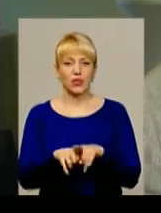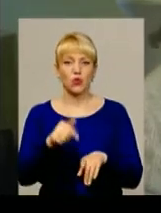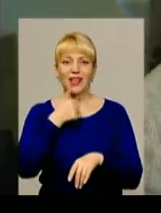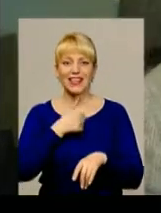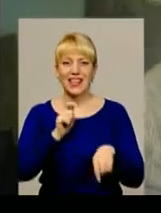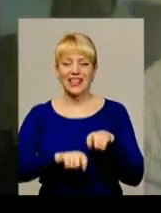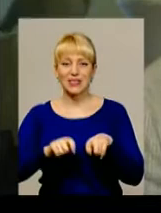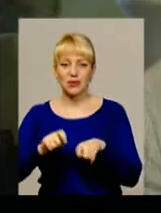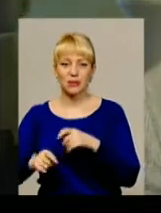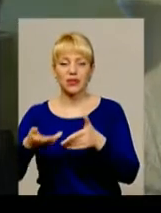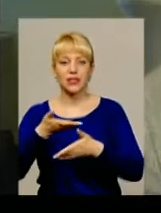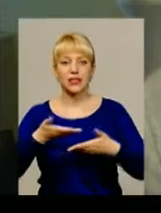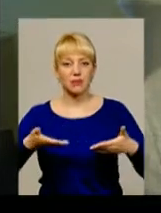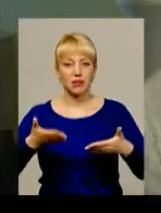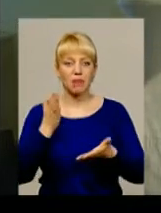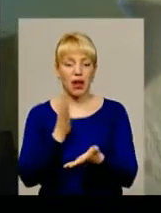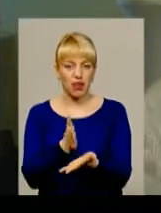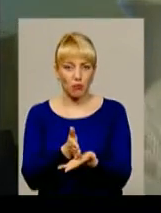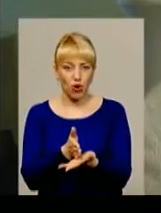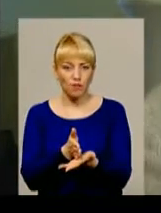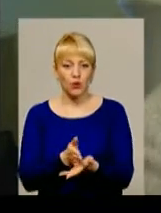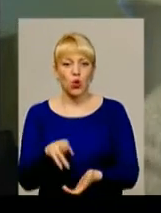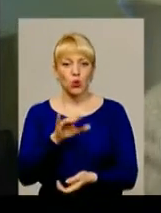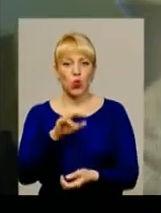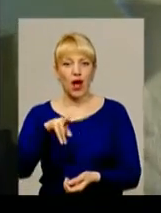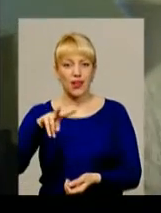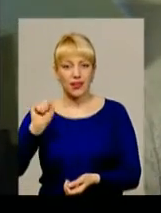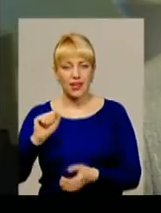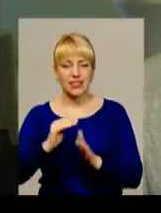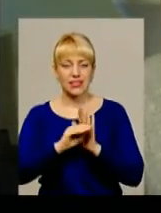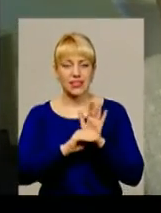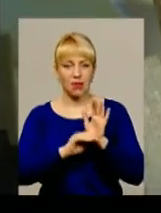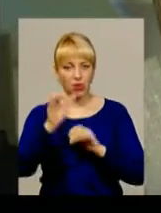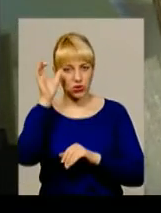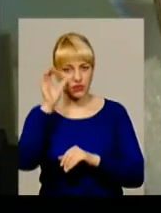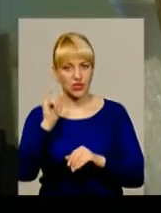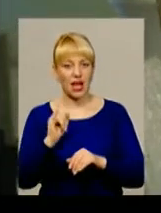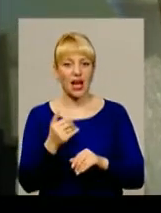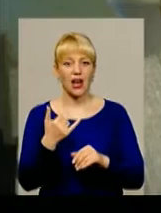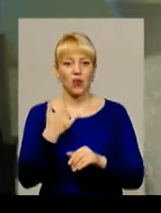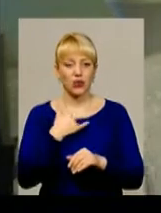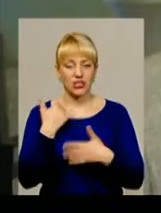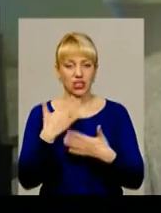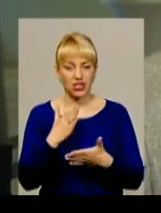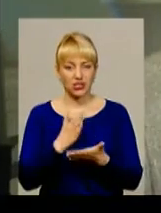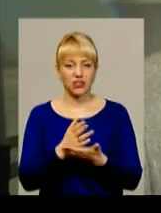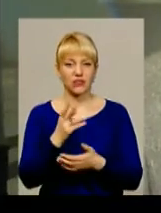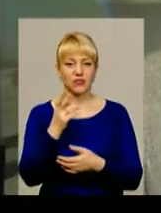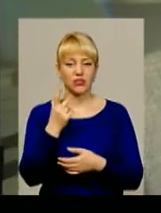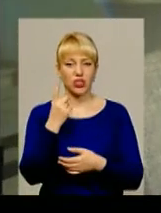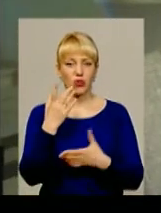і експерименти, де ми вже маємо дуальну систему освіти. А сьогодні, наприклад, в нас ще відбулася одна